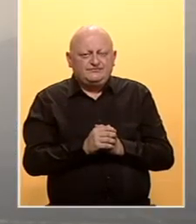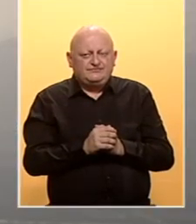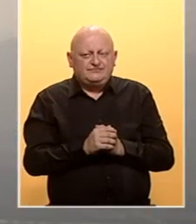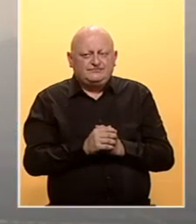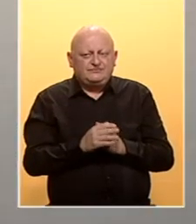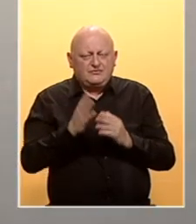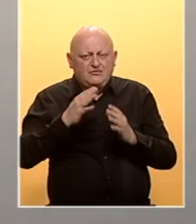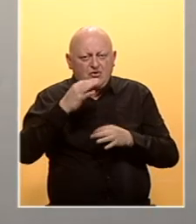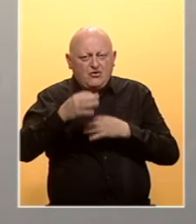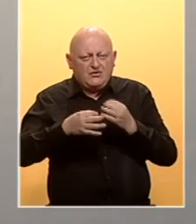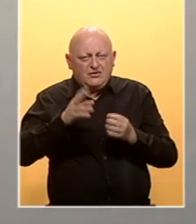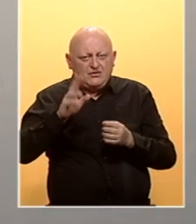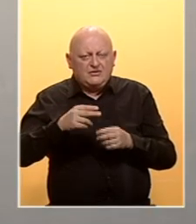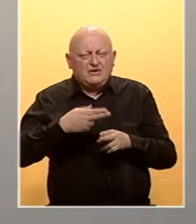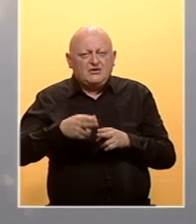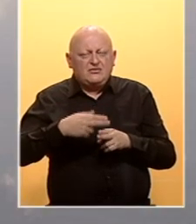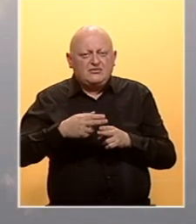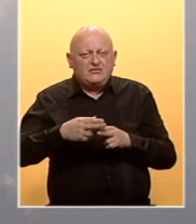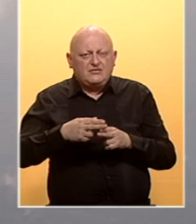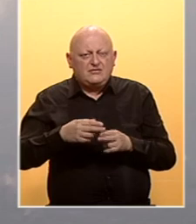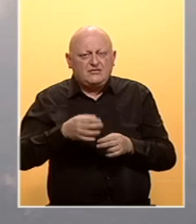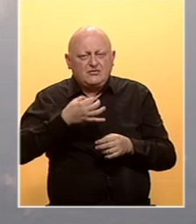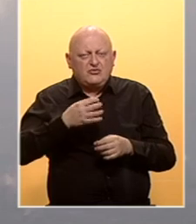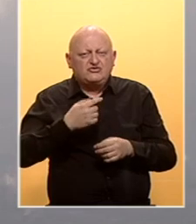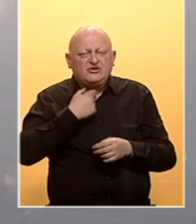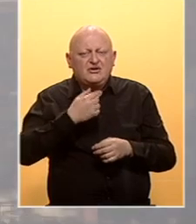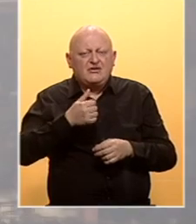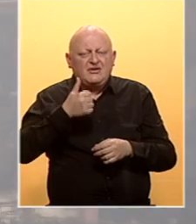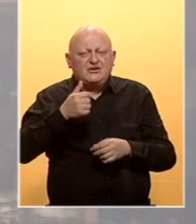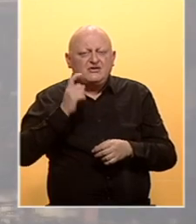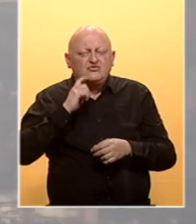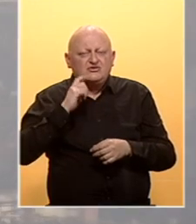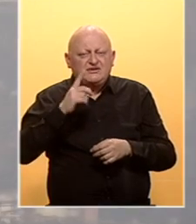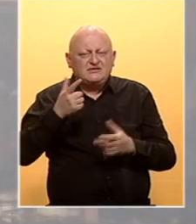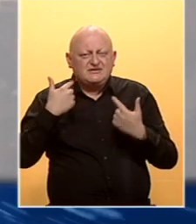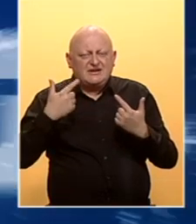Provjerili smo da li se nazire rješenje za površanje kvaliteta vazduha u Zenici.